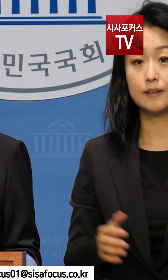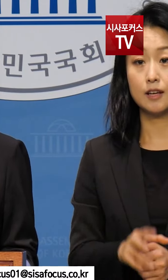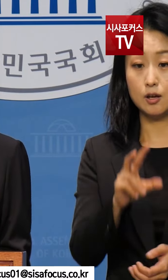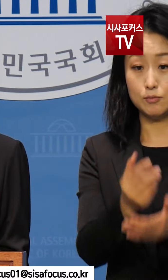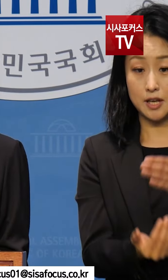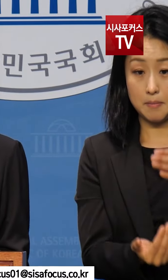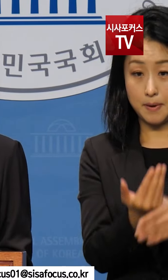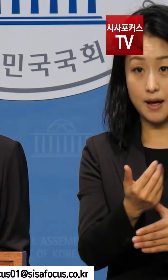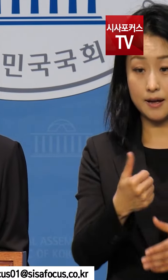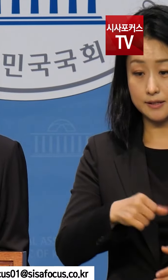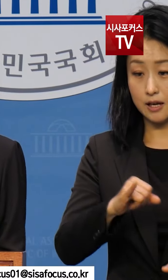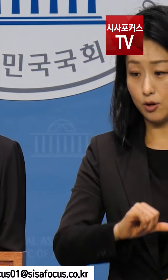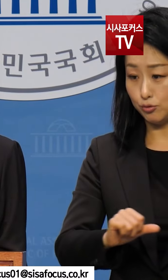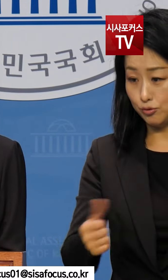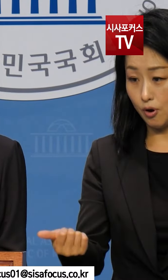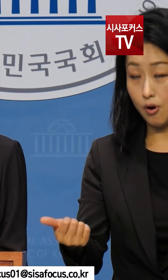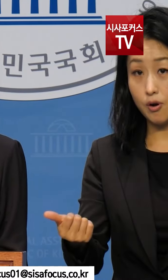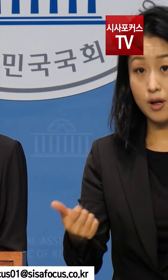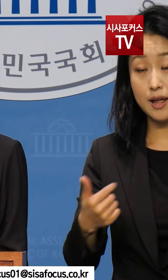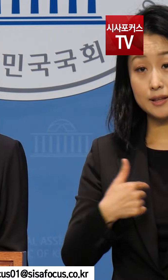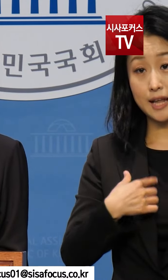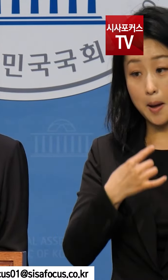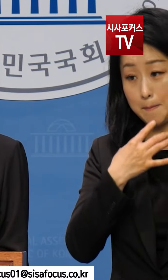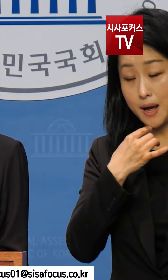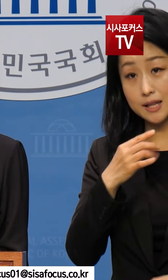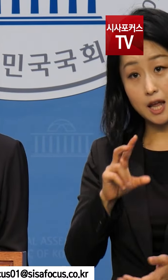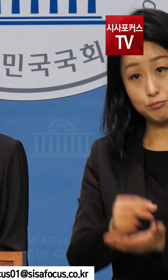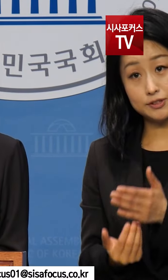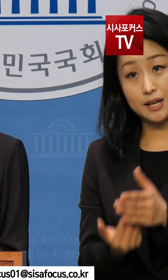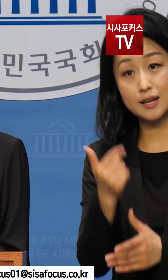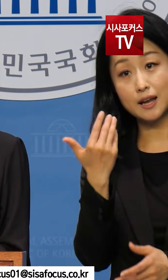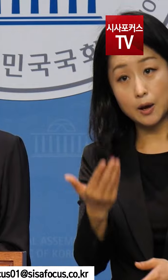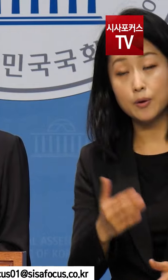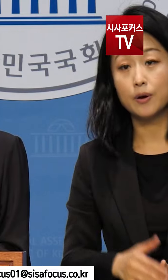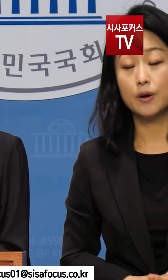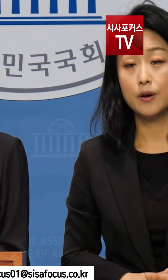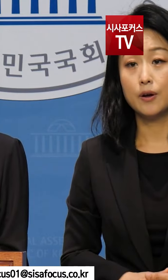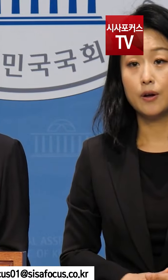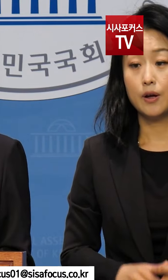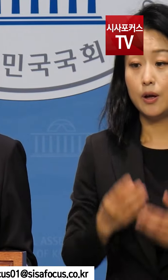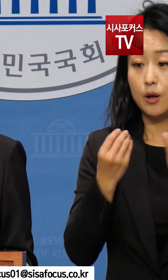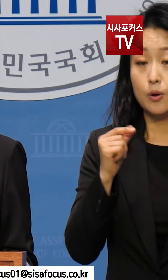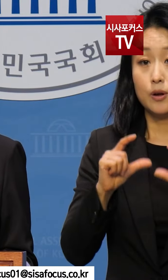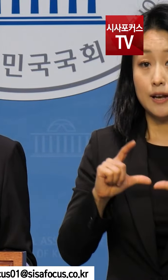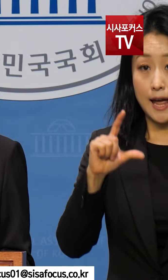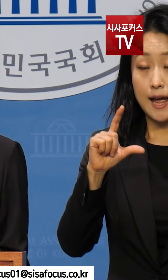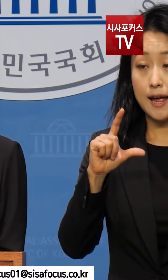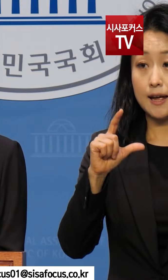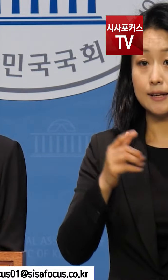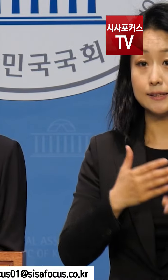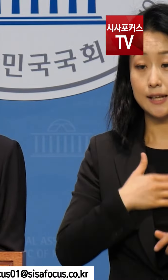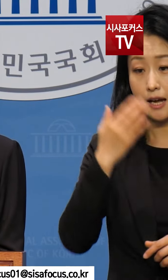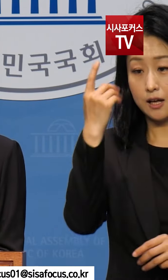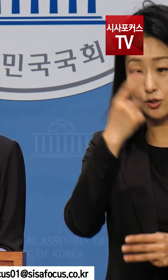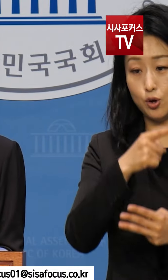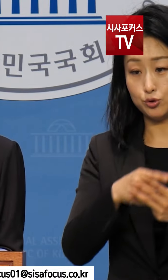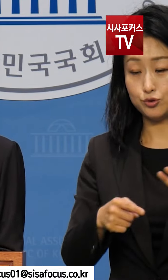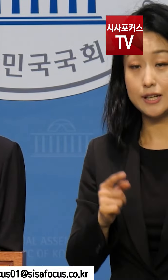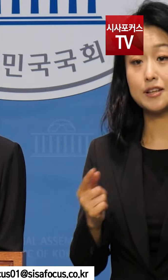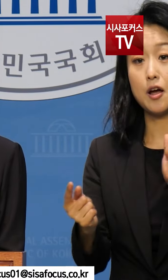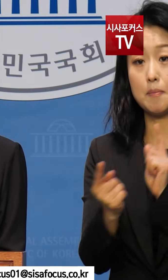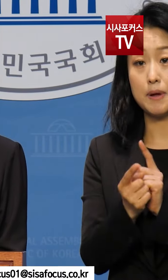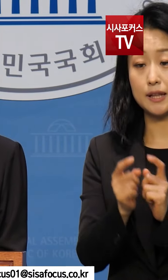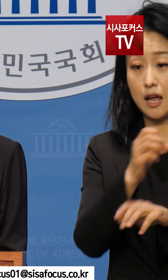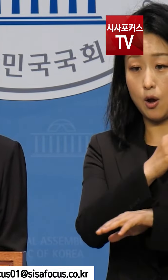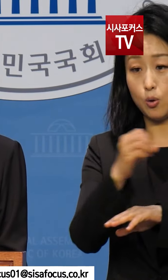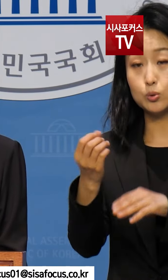아이를 잃었는데 왜 이것이 나만의 문제여야 합니까? 지난 토요일 제가 충북 청주에서 만난